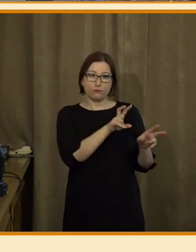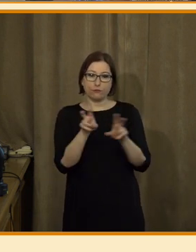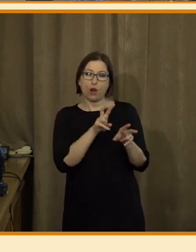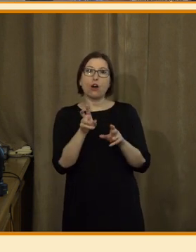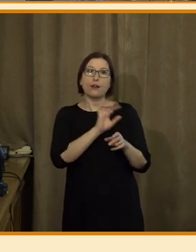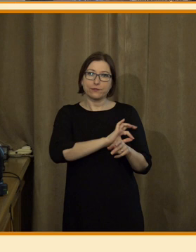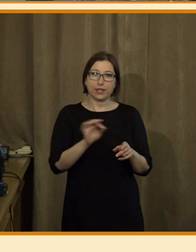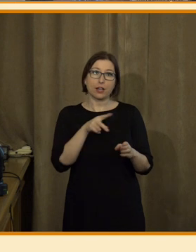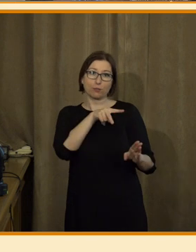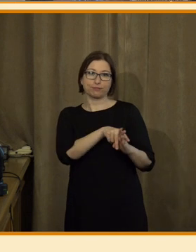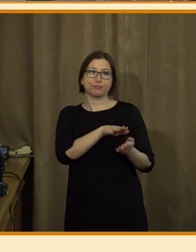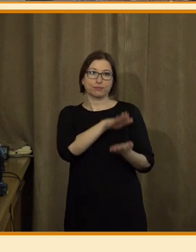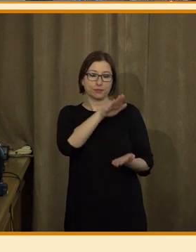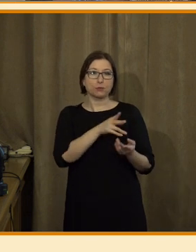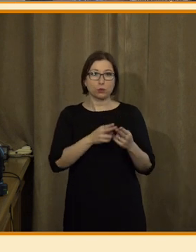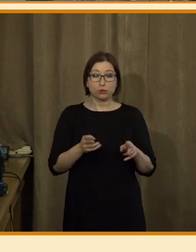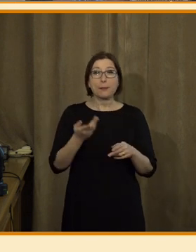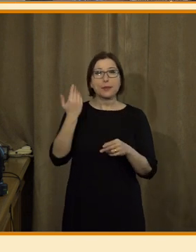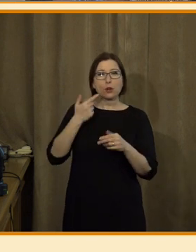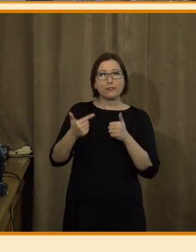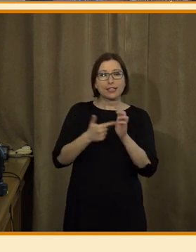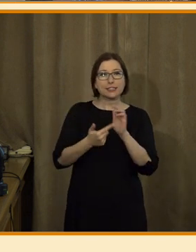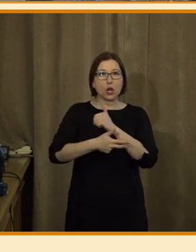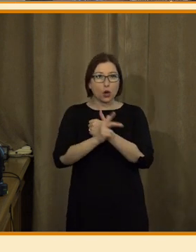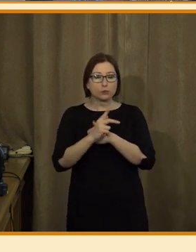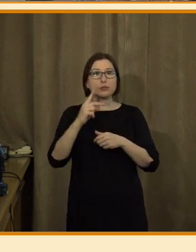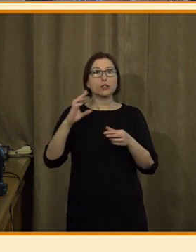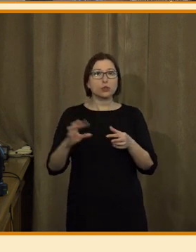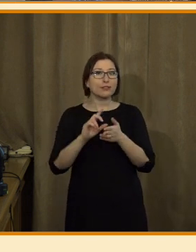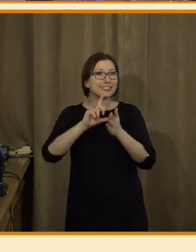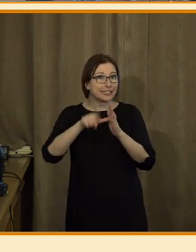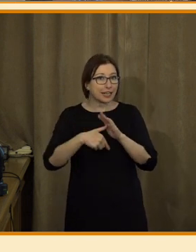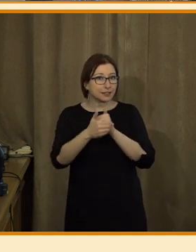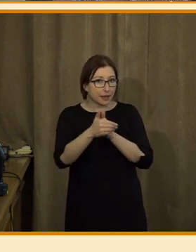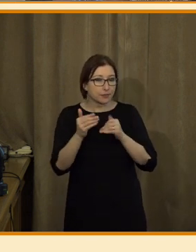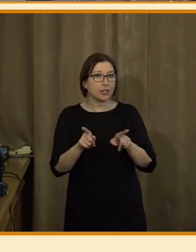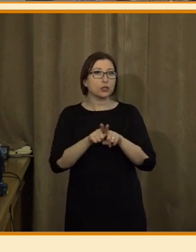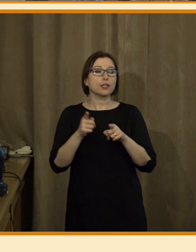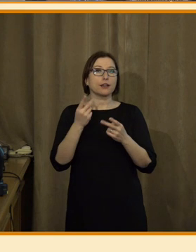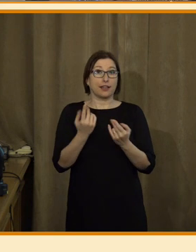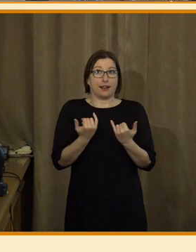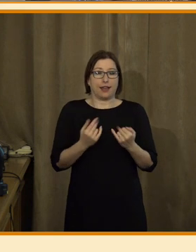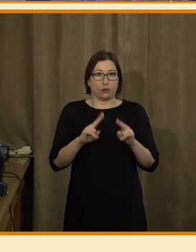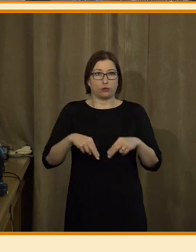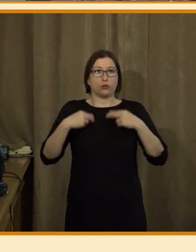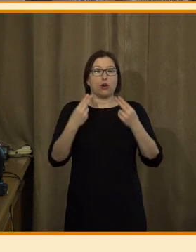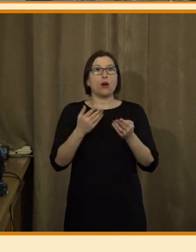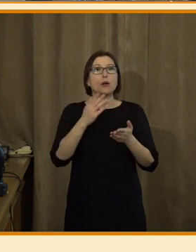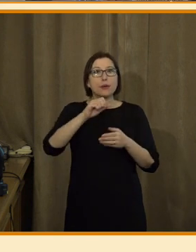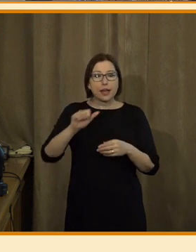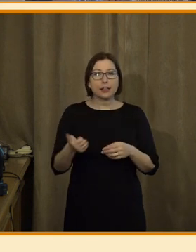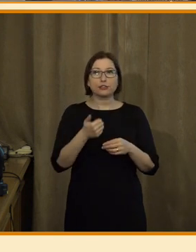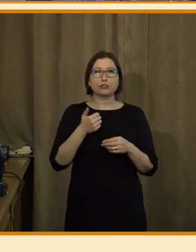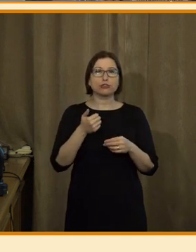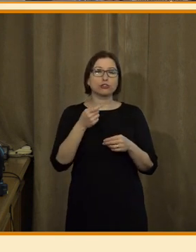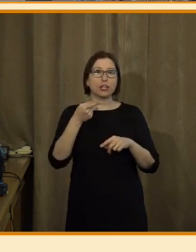komunální volby poprvé, tak jsme to dělali do úrovně krajských měst a statutárních měst. Letos jsme, respektive loni jsme